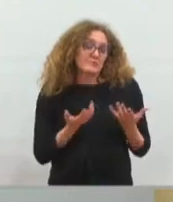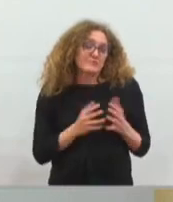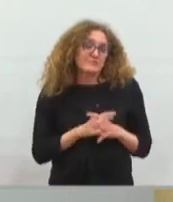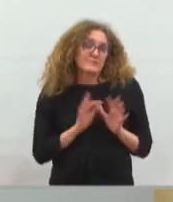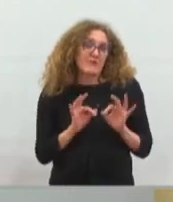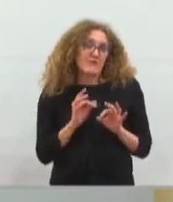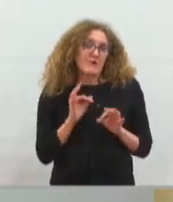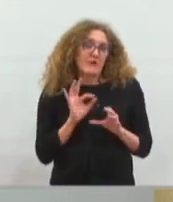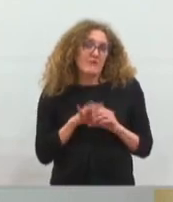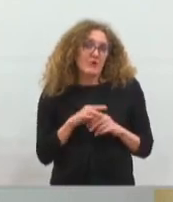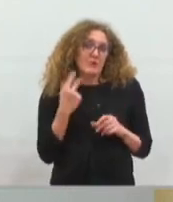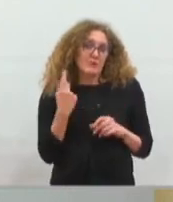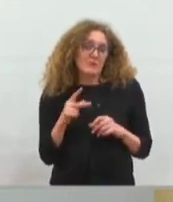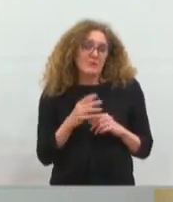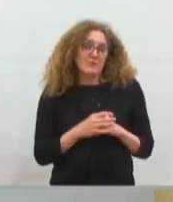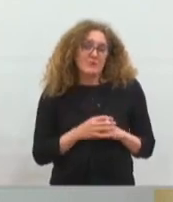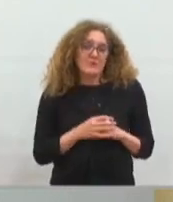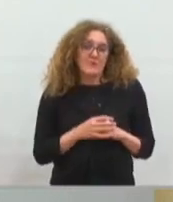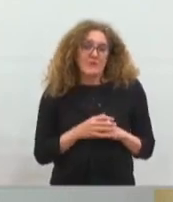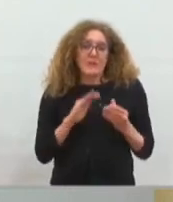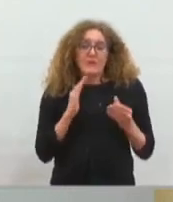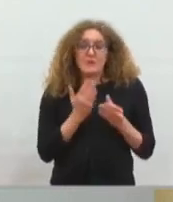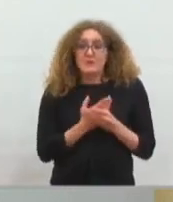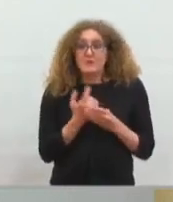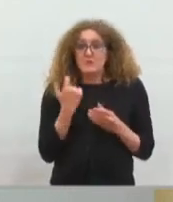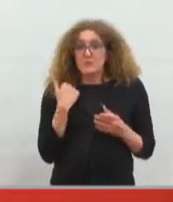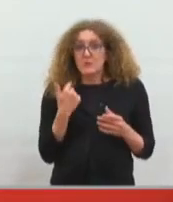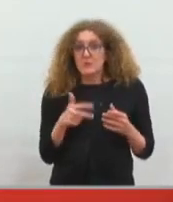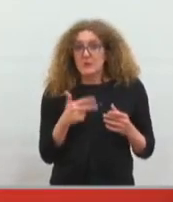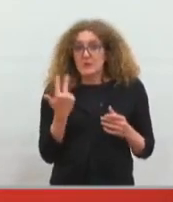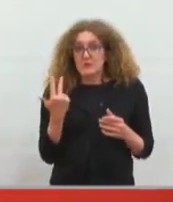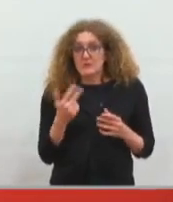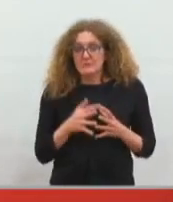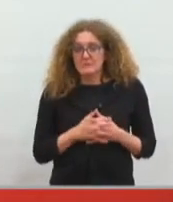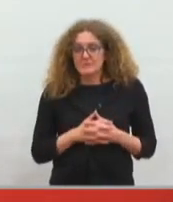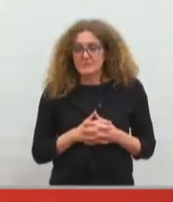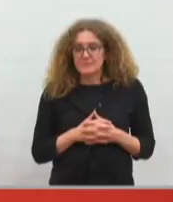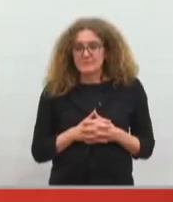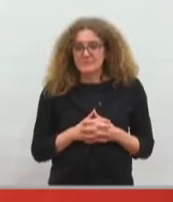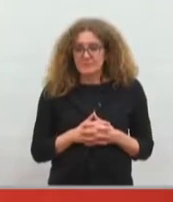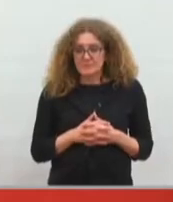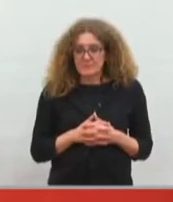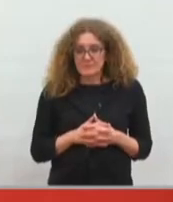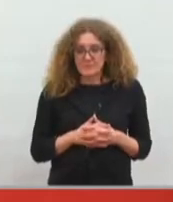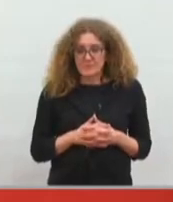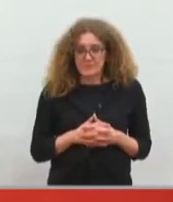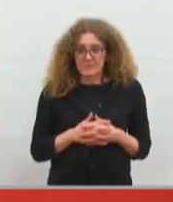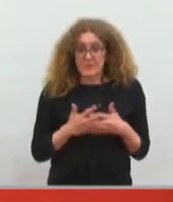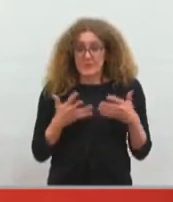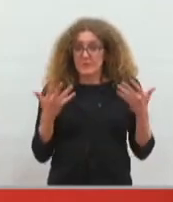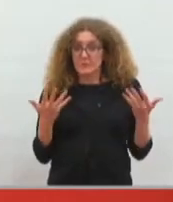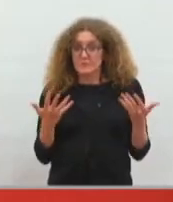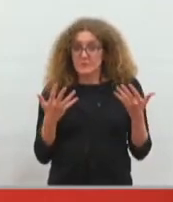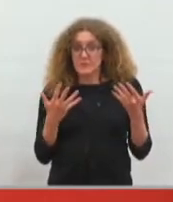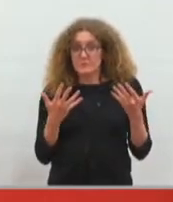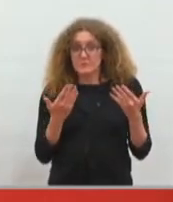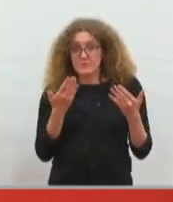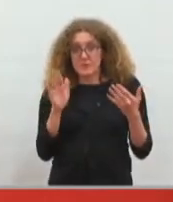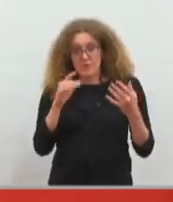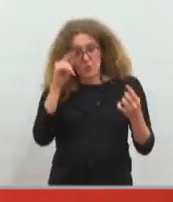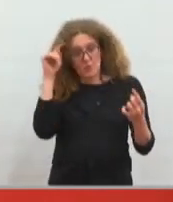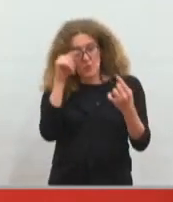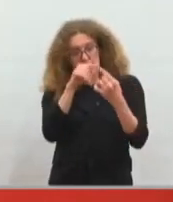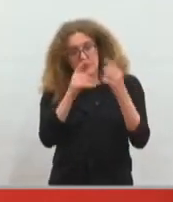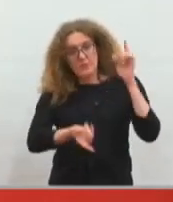Allez, affaire numéro 13. Donc, nous allons aborder un des sujets, autre sujet très